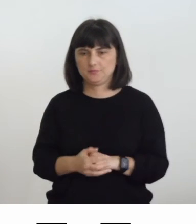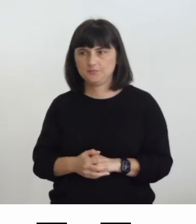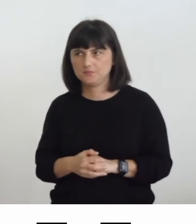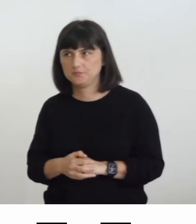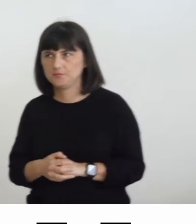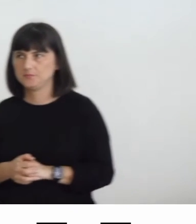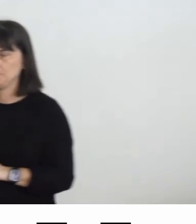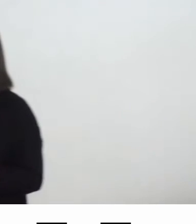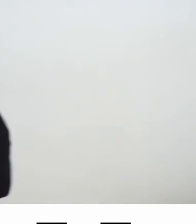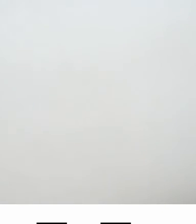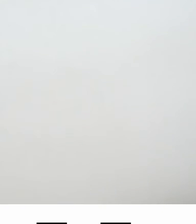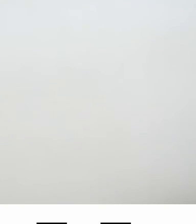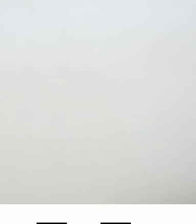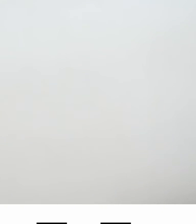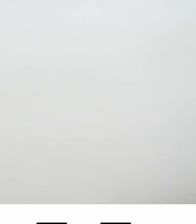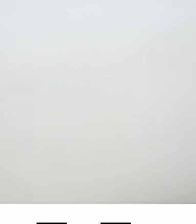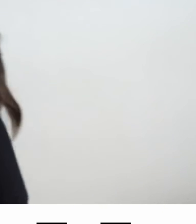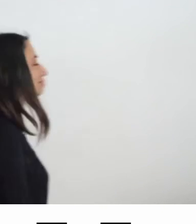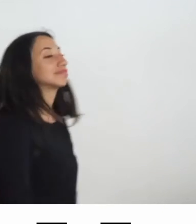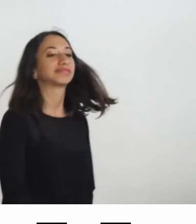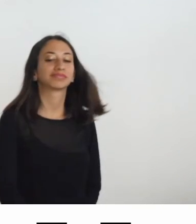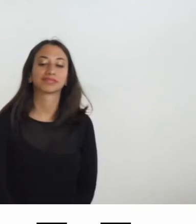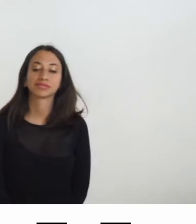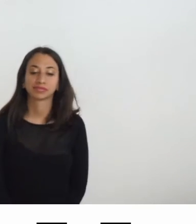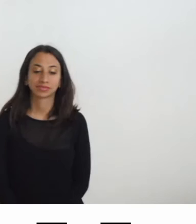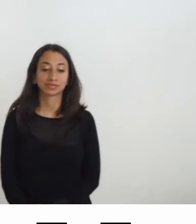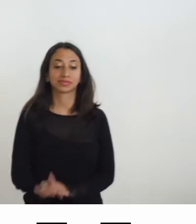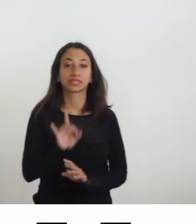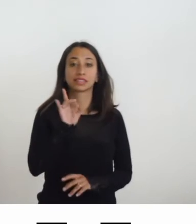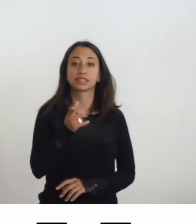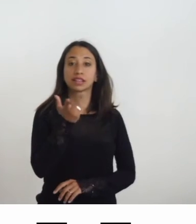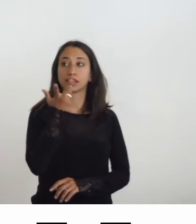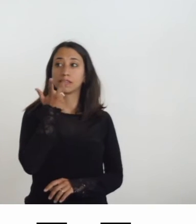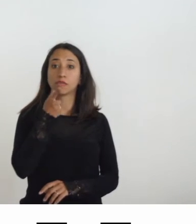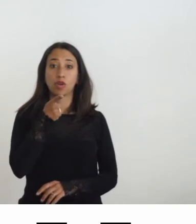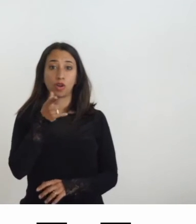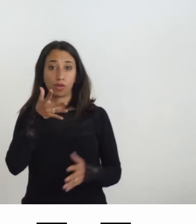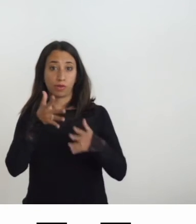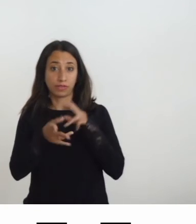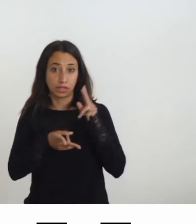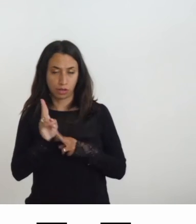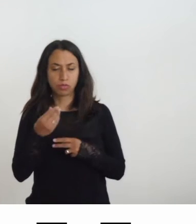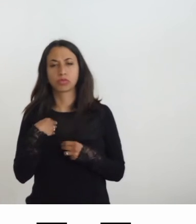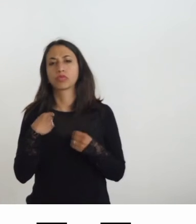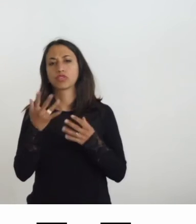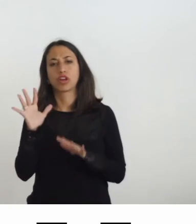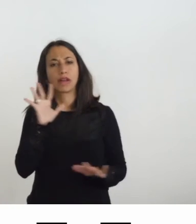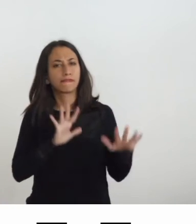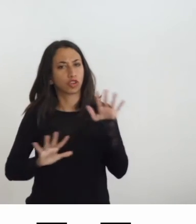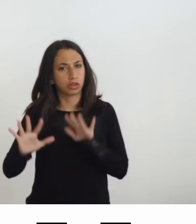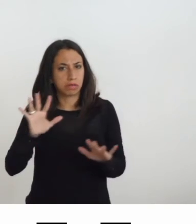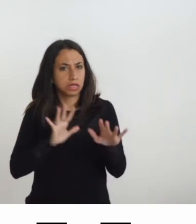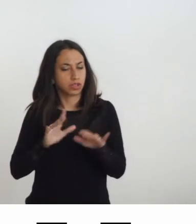se volete approfondire vi indico le ultime pubblicazioni accessibilità museale è stato